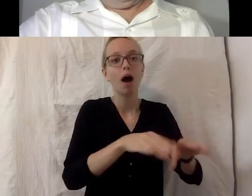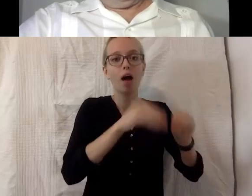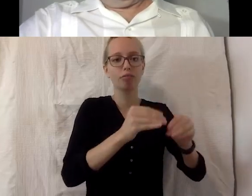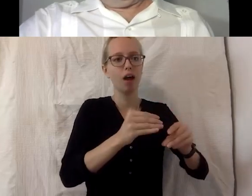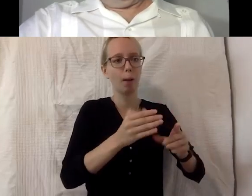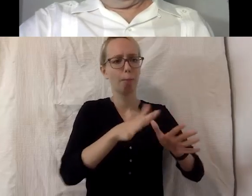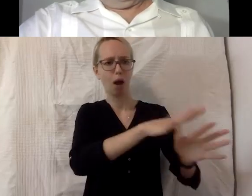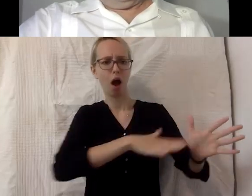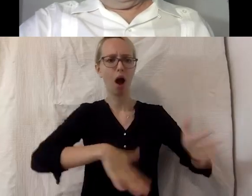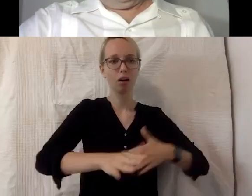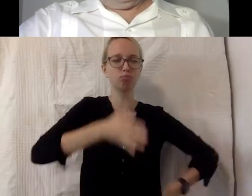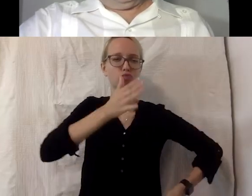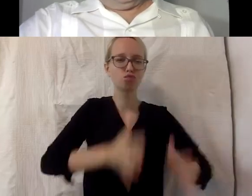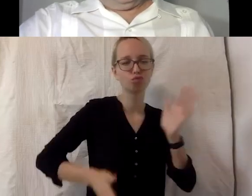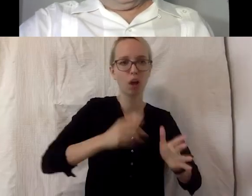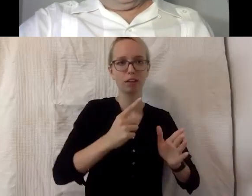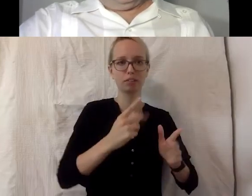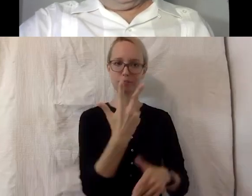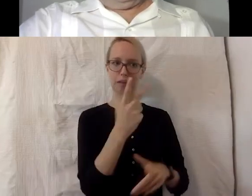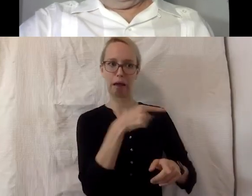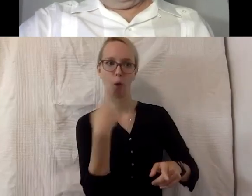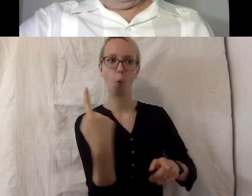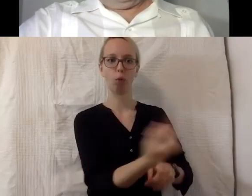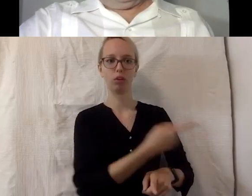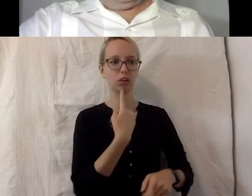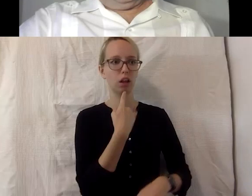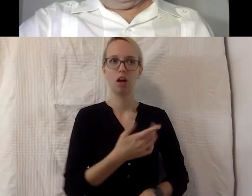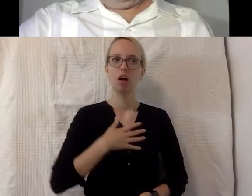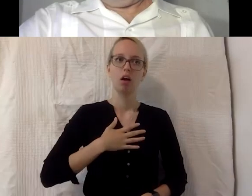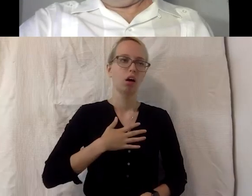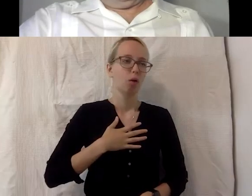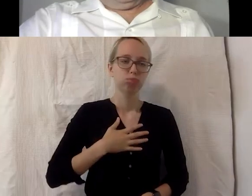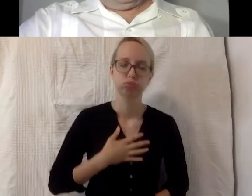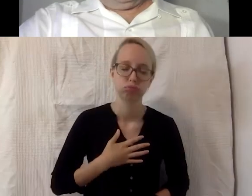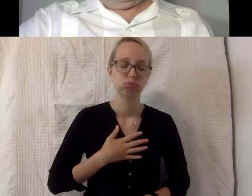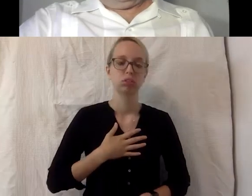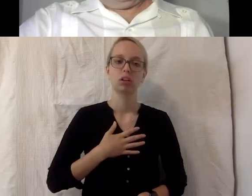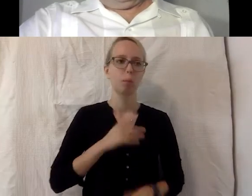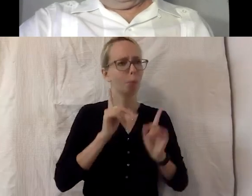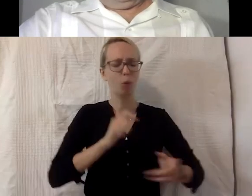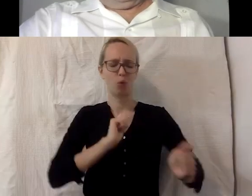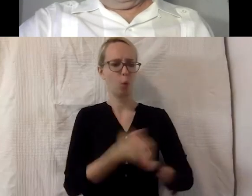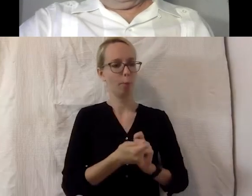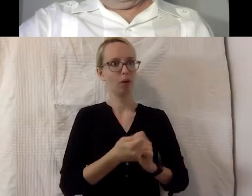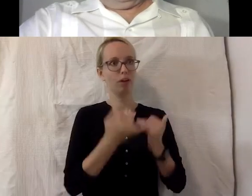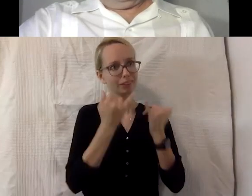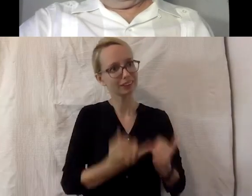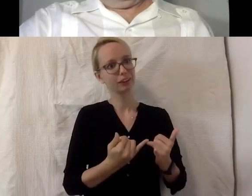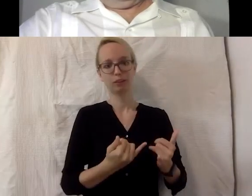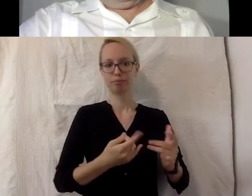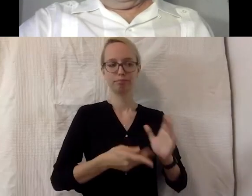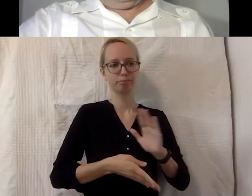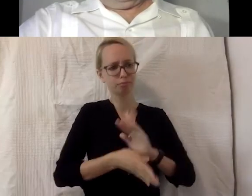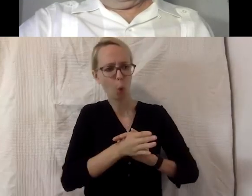irgendwie drei Runden, konnte er nicht mehr. Und dann hat gesagt, das muss sich ändern. Und seitdem ist er ein totaler begeisterter Sportmensch. Und ich könnte mir